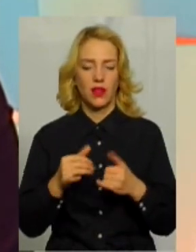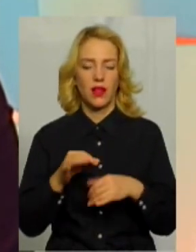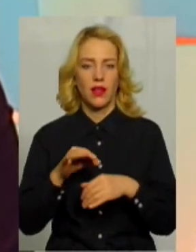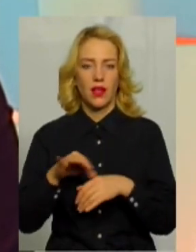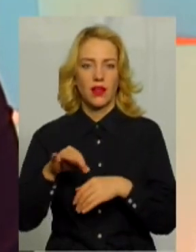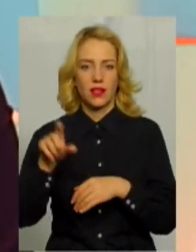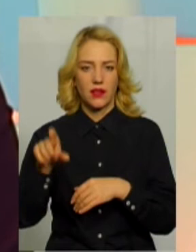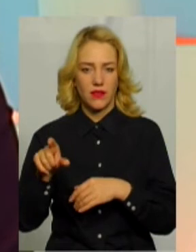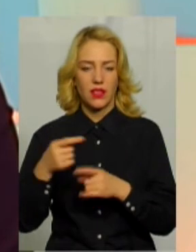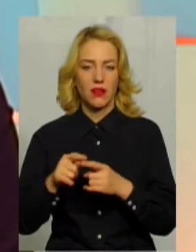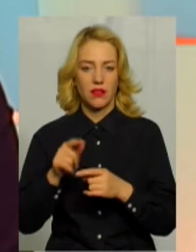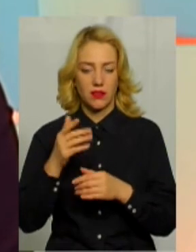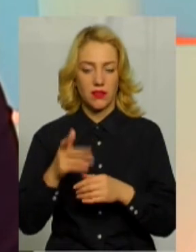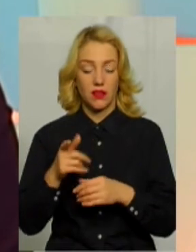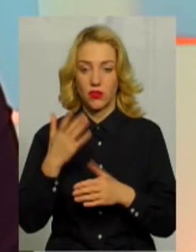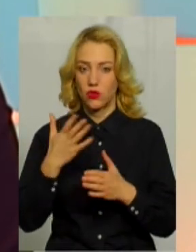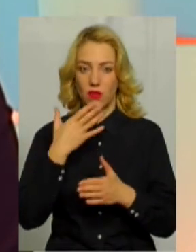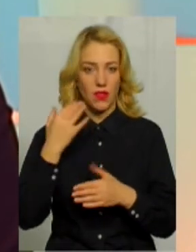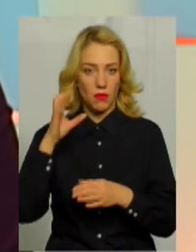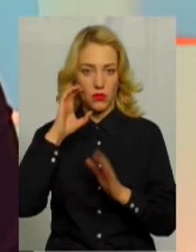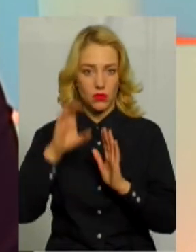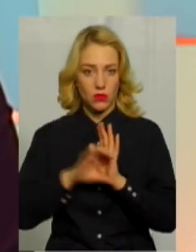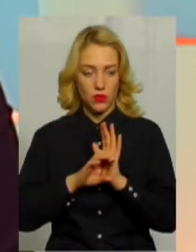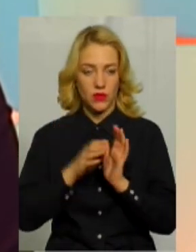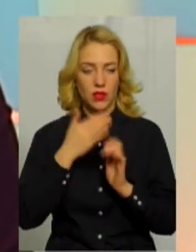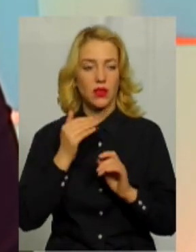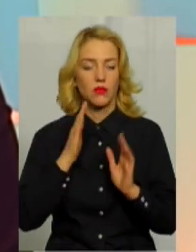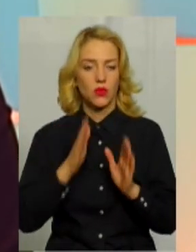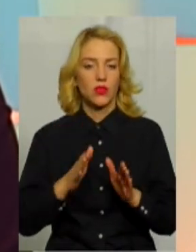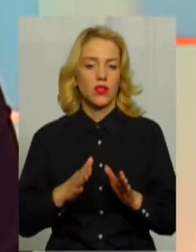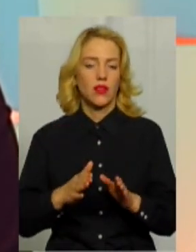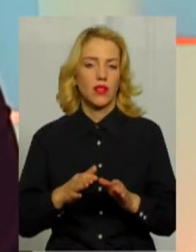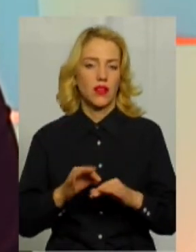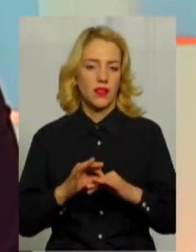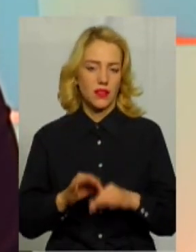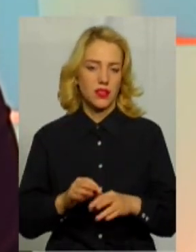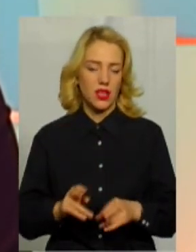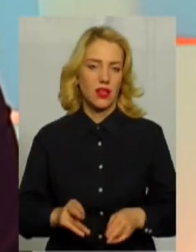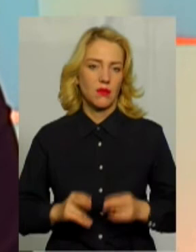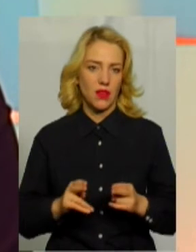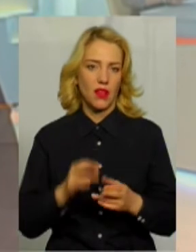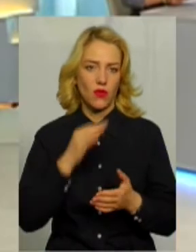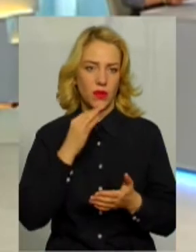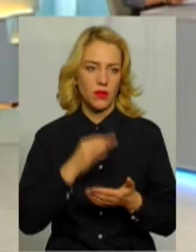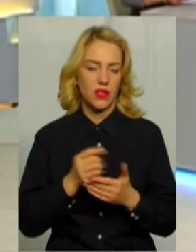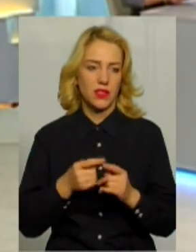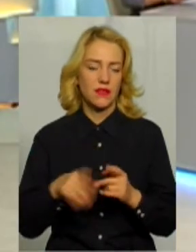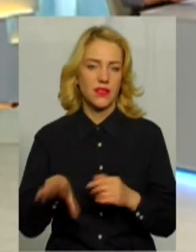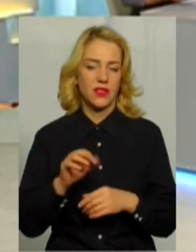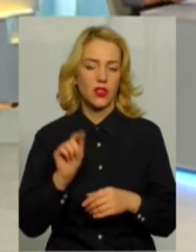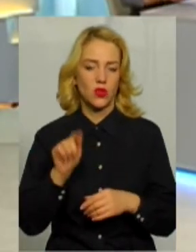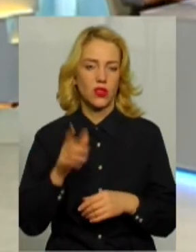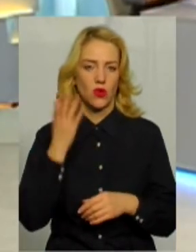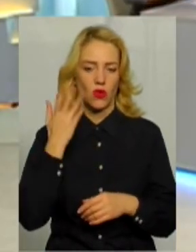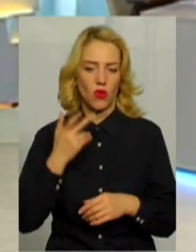дотримуватись цих обмежень. Якщо він вже й його не дотримується, то також буде нести кримінальну відповідальність. Це все тоді, коли